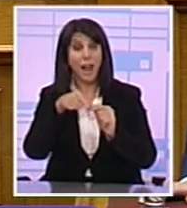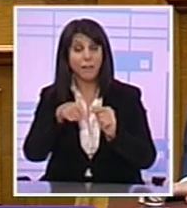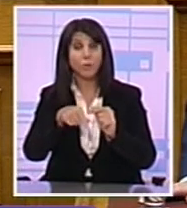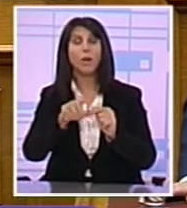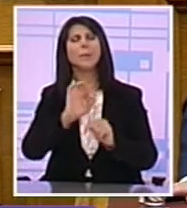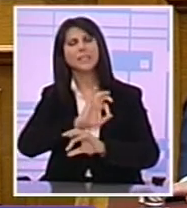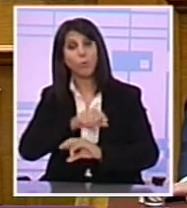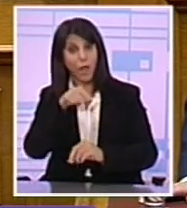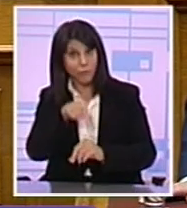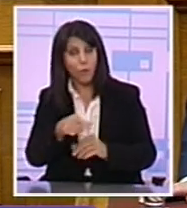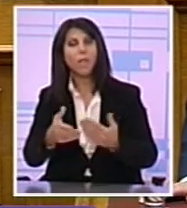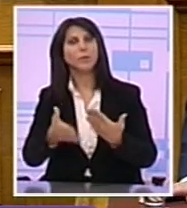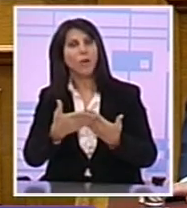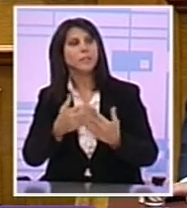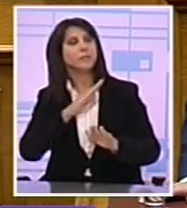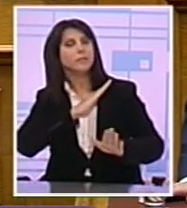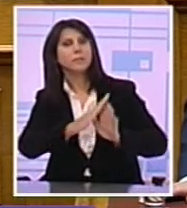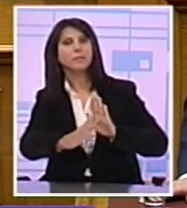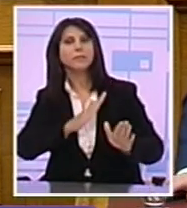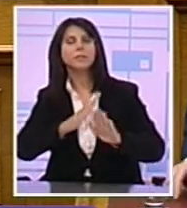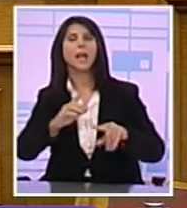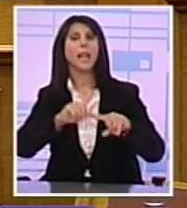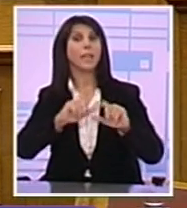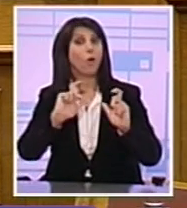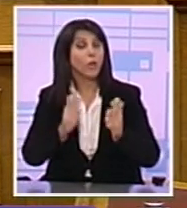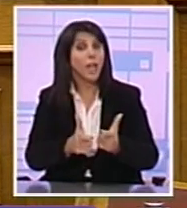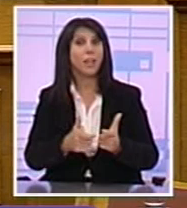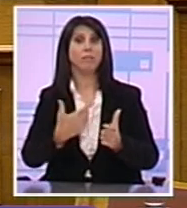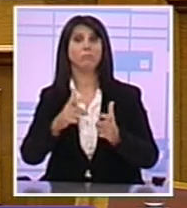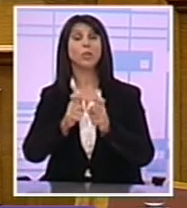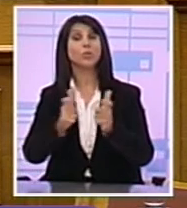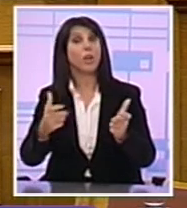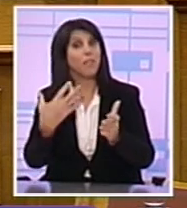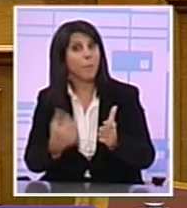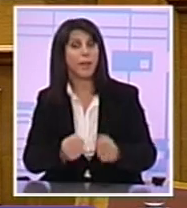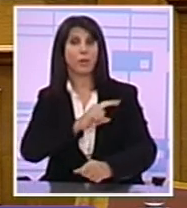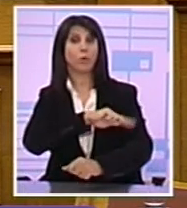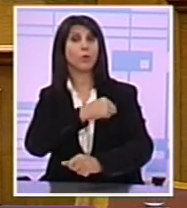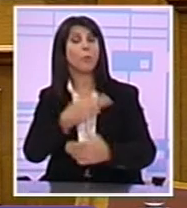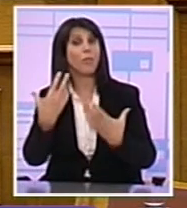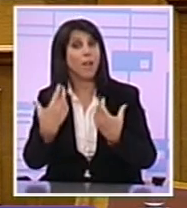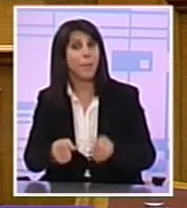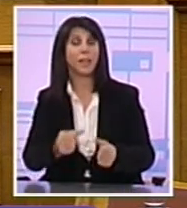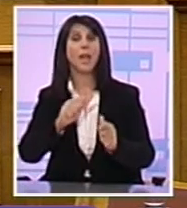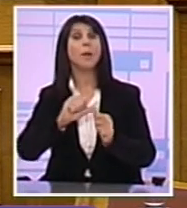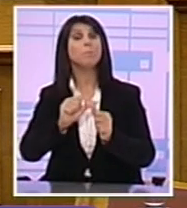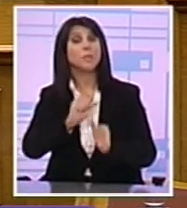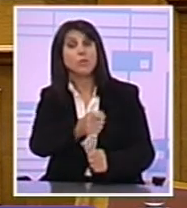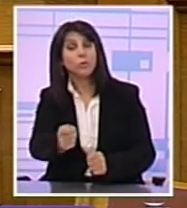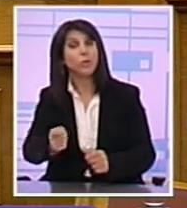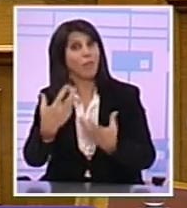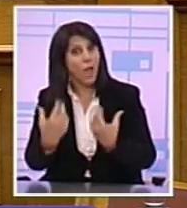χειρότερα θα εγγυηθούμε Ότι τα σχολεία και τα νοσοκομεία θα λειτουργήσουν Ότι ο μισθός του υπαλλήλου και η σύνταξή του Θα καταβάλλεται